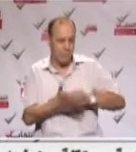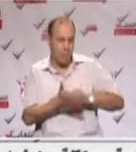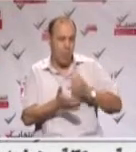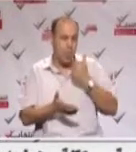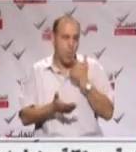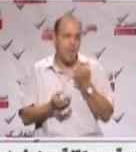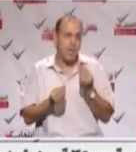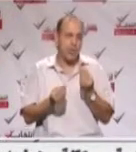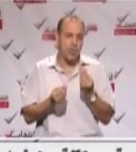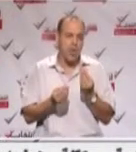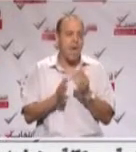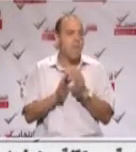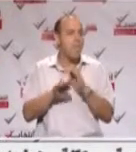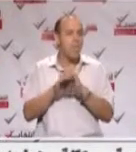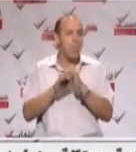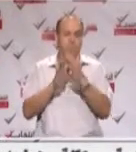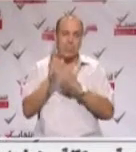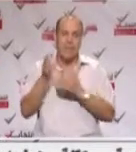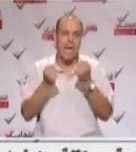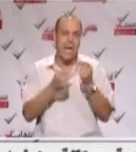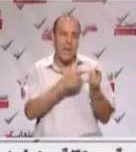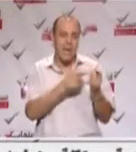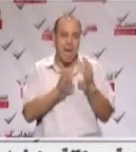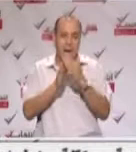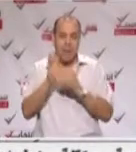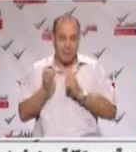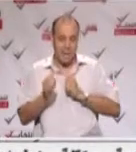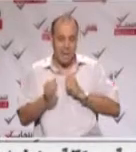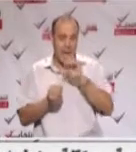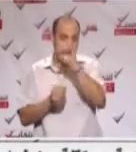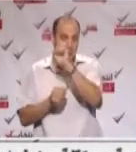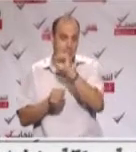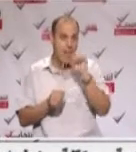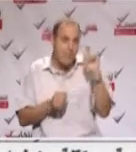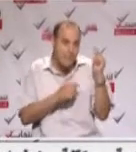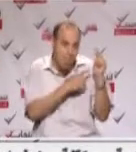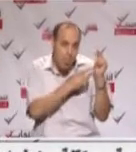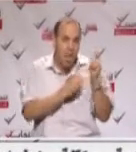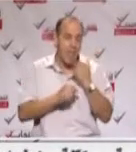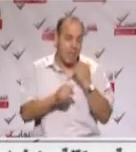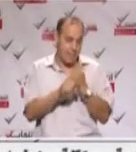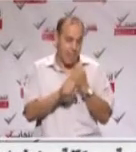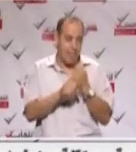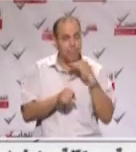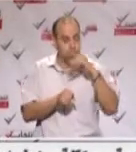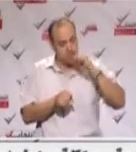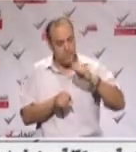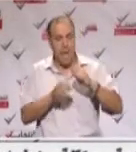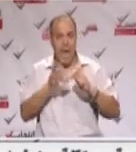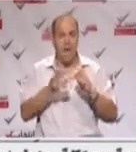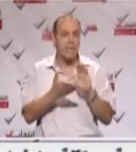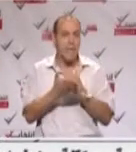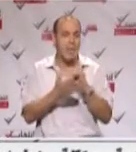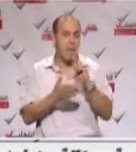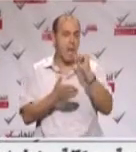والمصاريف المشتة المتعلقة بوثاق السيارة والقائمة المستقلة الأمل لشعار هسبول سوف تعمل بكل إصرار وإلحاح على